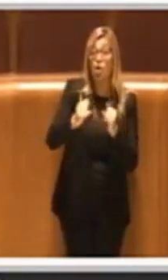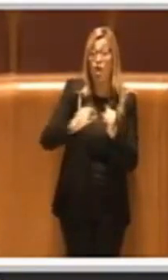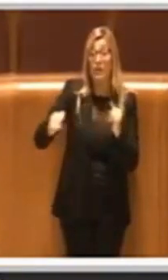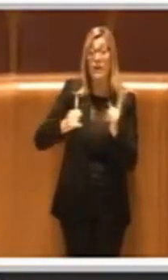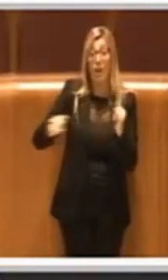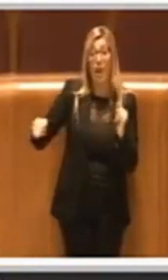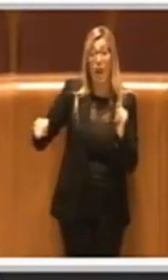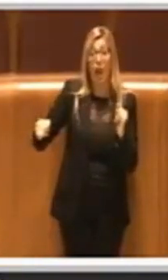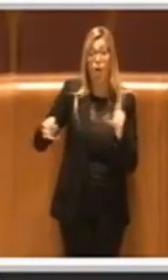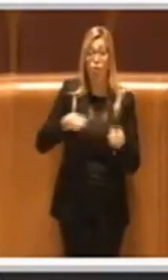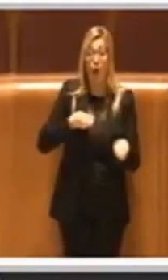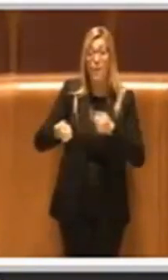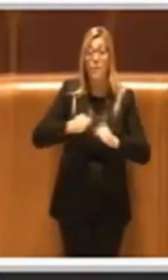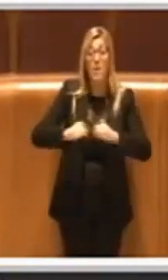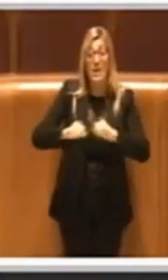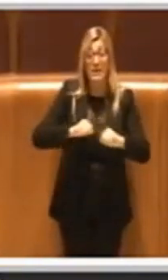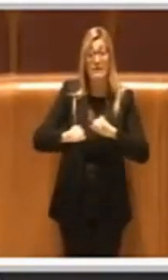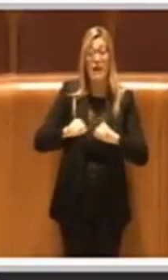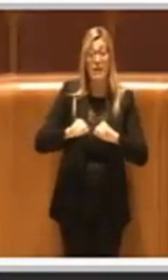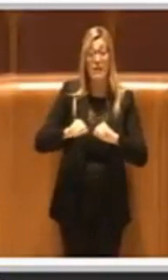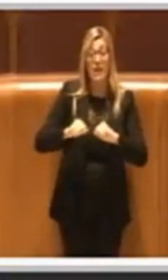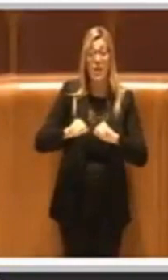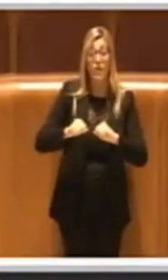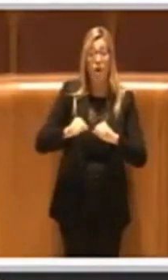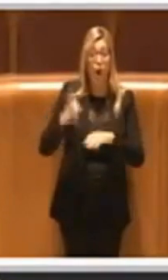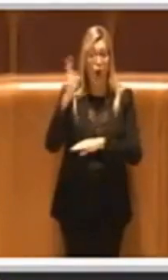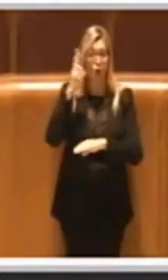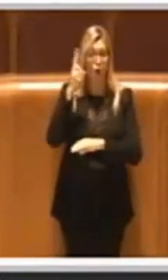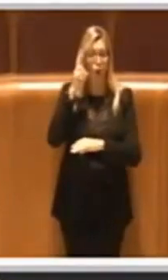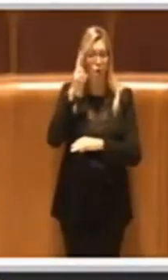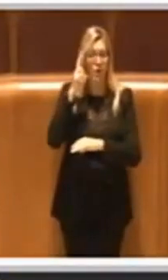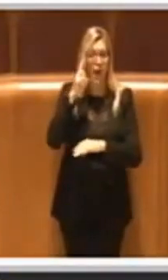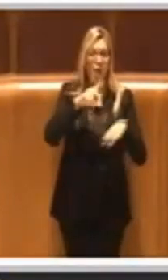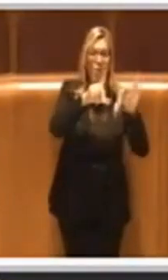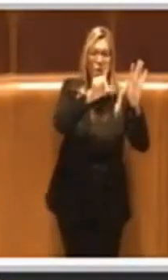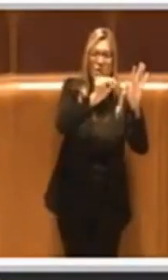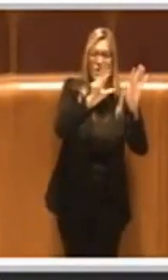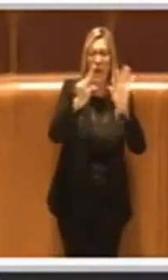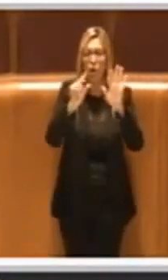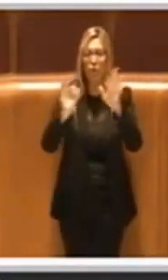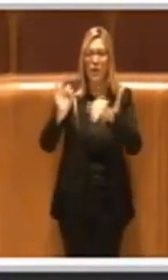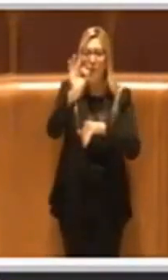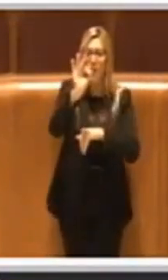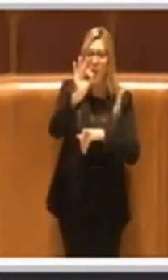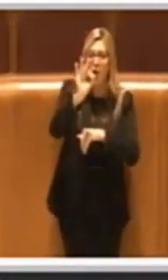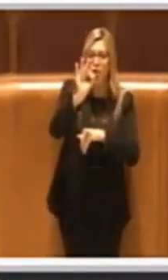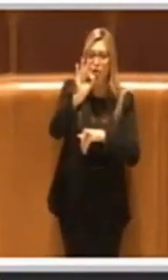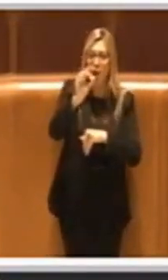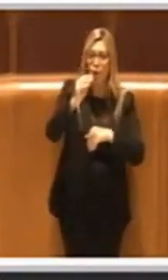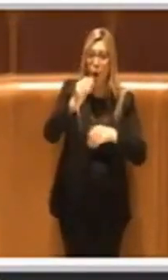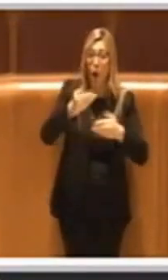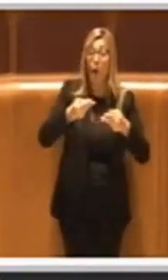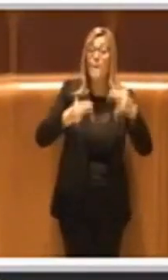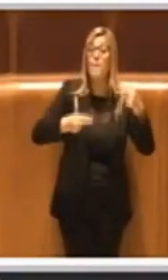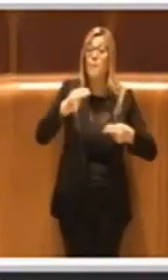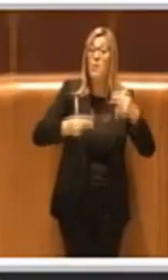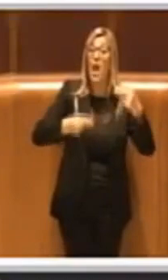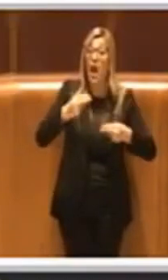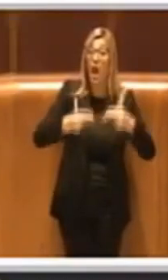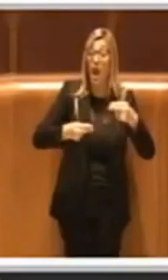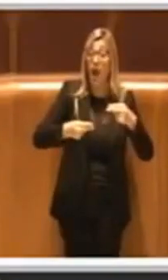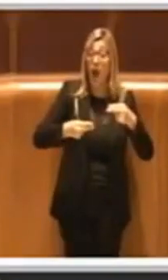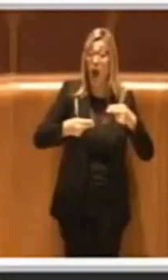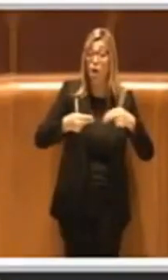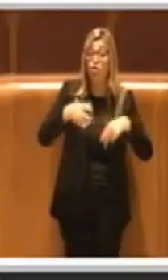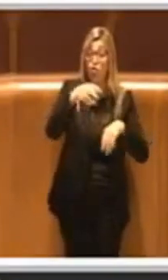buona parte, circa dal 70-80% del titolo primo del bilancio di un municipio è assorbito